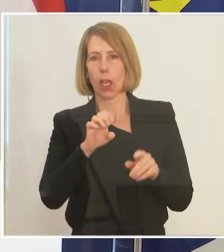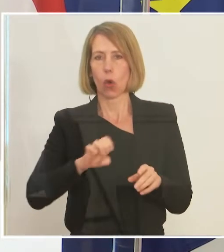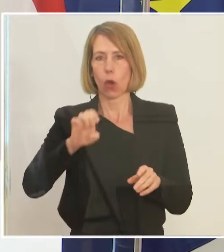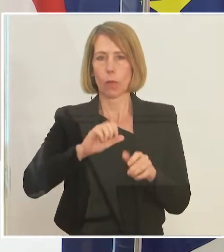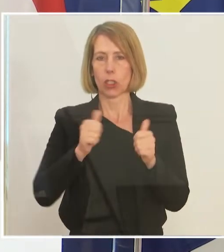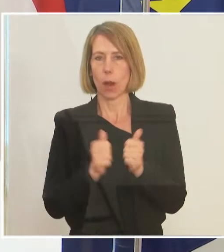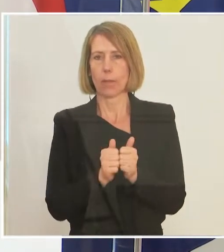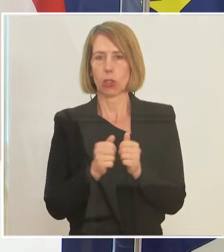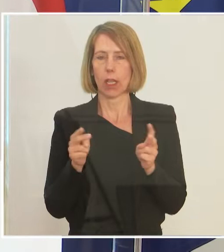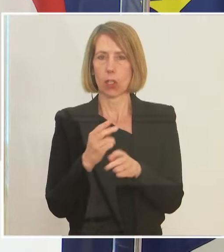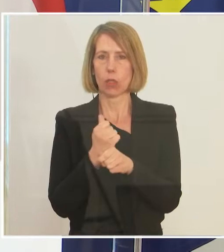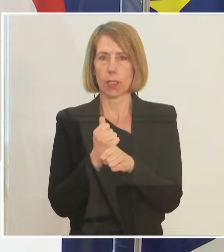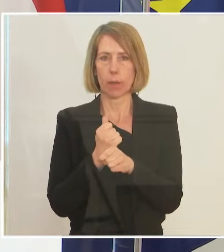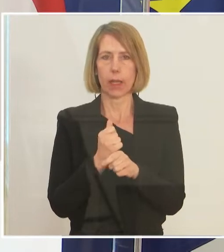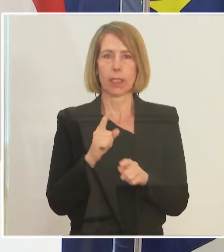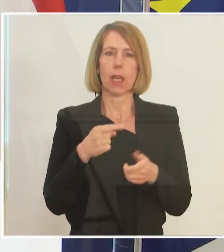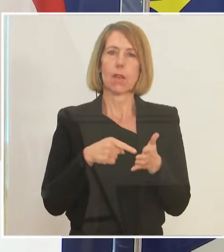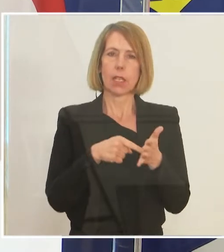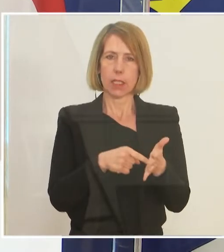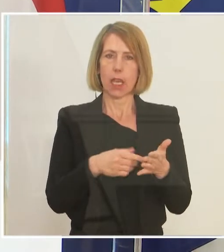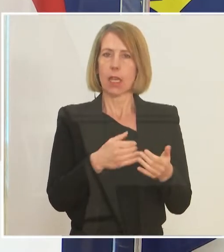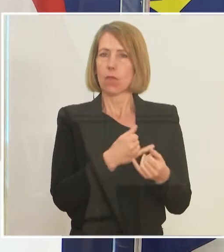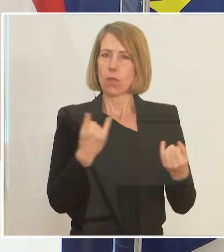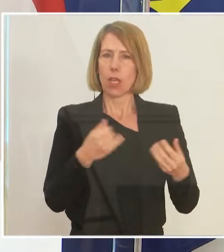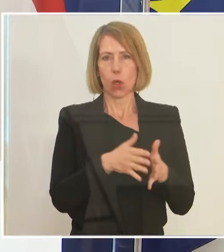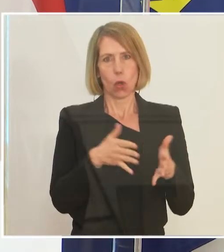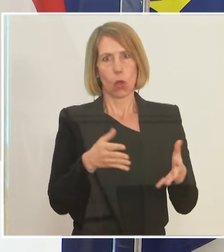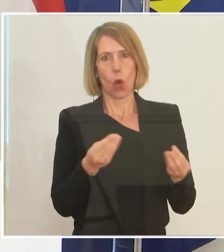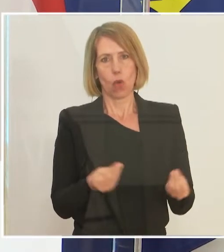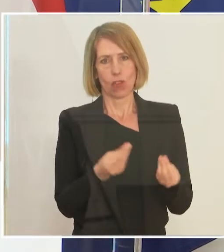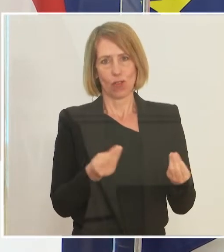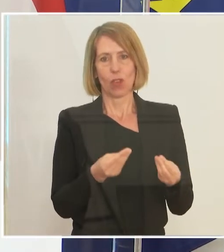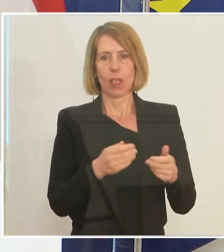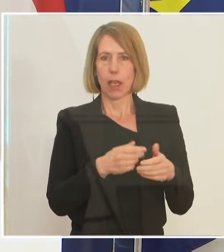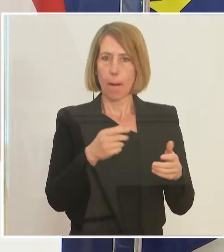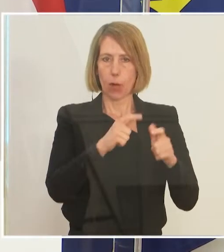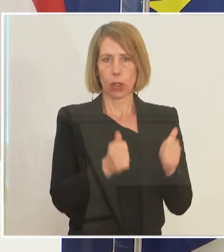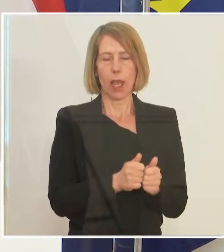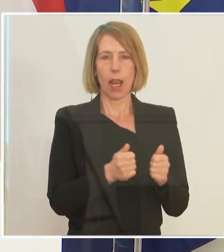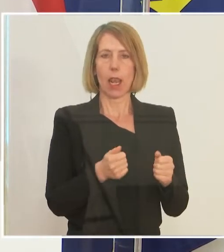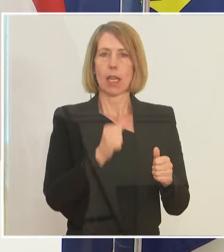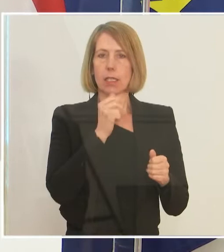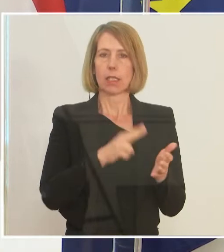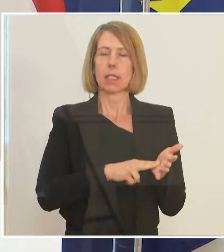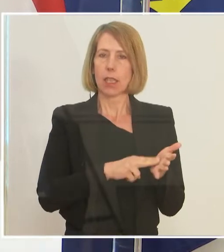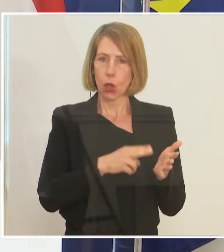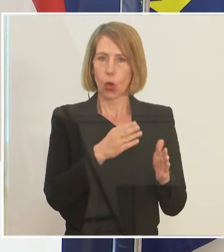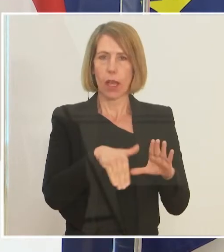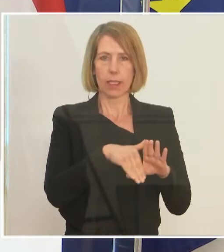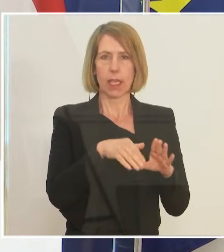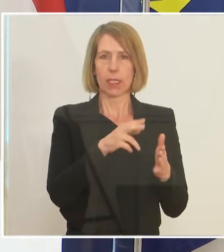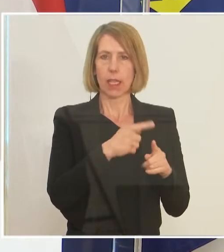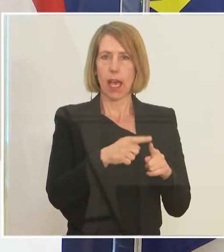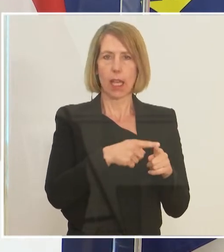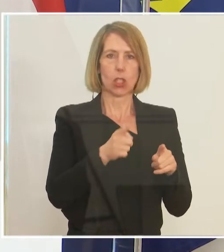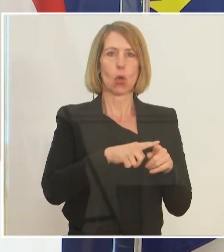und gezeigt, dass wir ein sehr, sehr großzügiges Modell in Österreich haben, wenn man alle Parameter nimmt, nicht nur die Nettoersatzrate, es geht ja auch um die Kosten